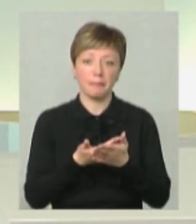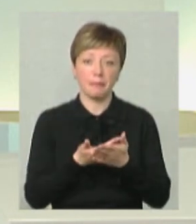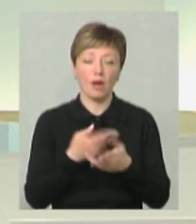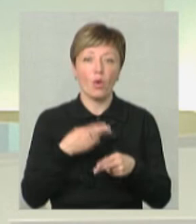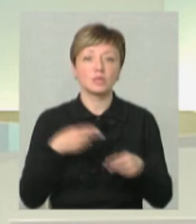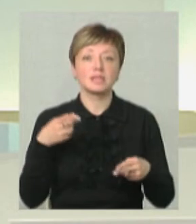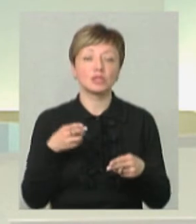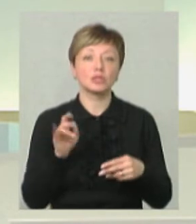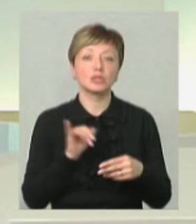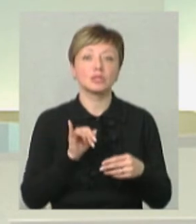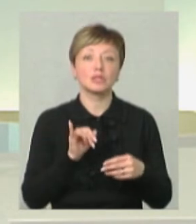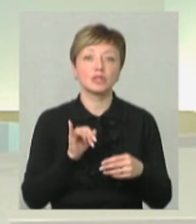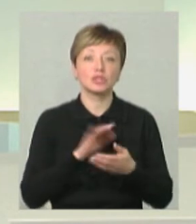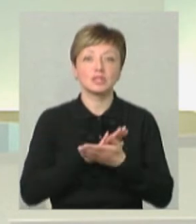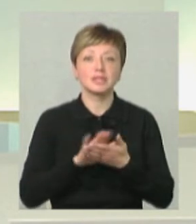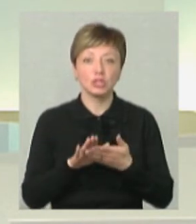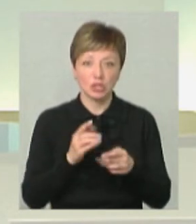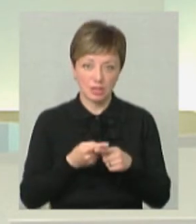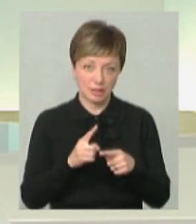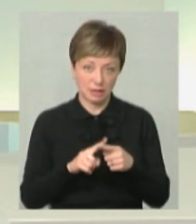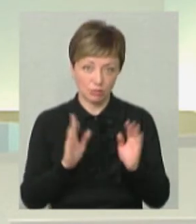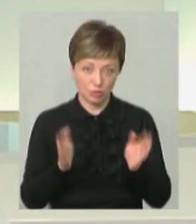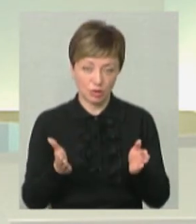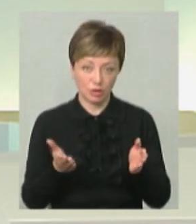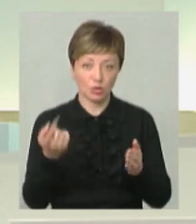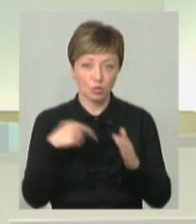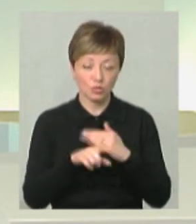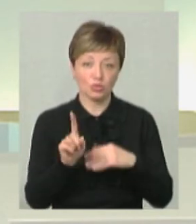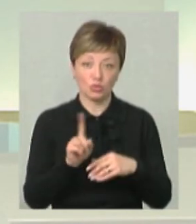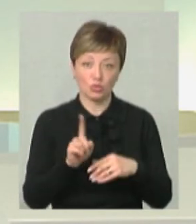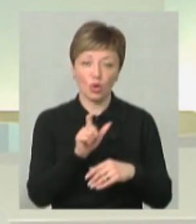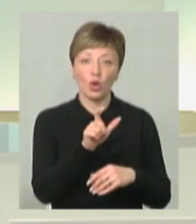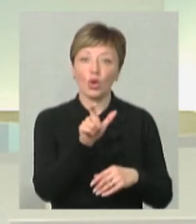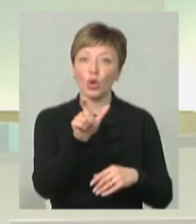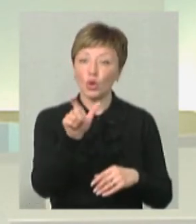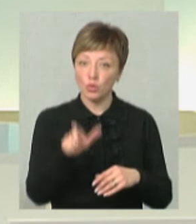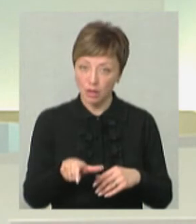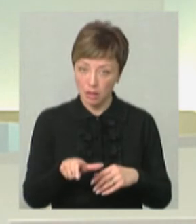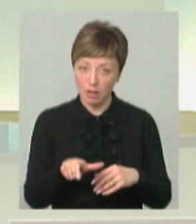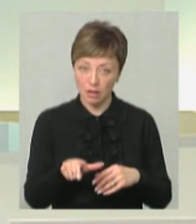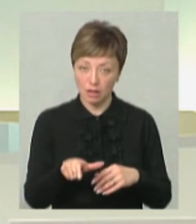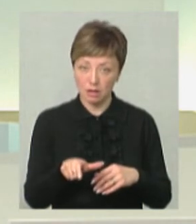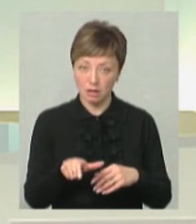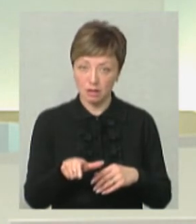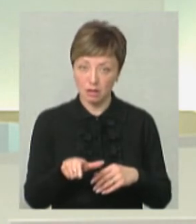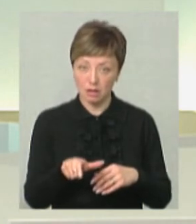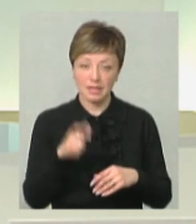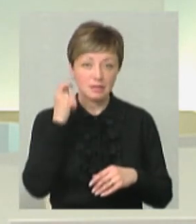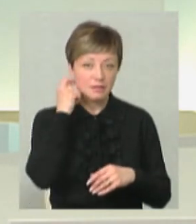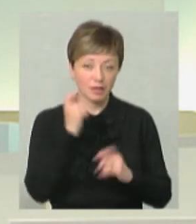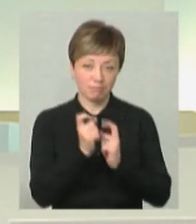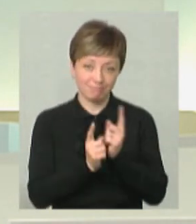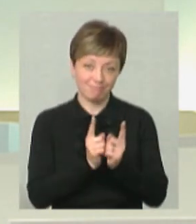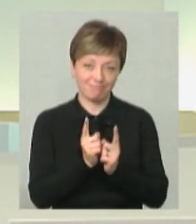гострише і чистіше це буде. Тому що людина, так, з віком-то,